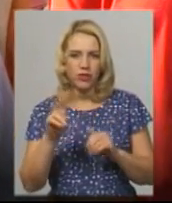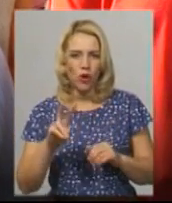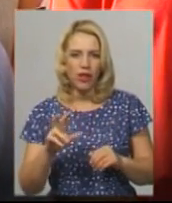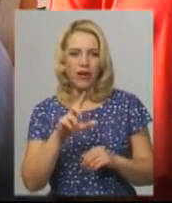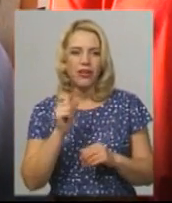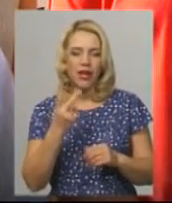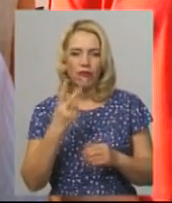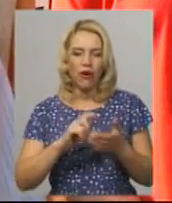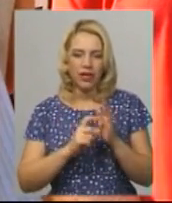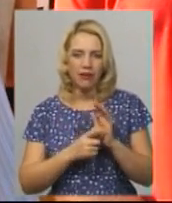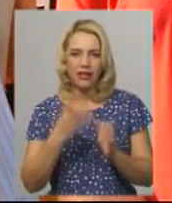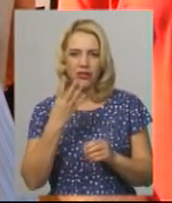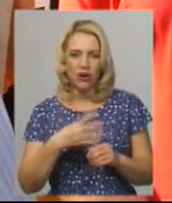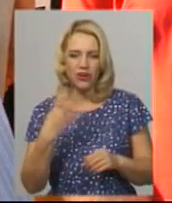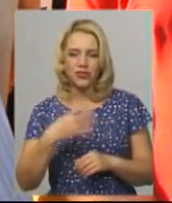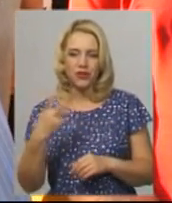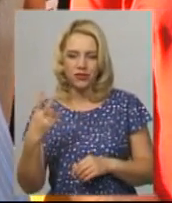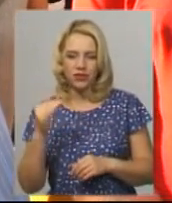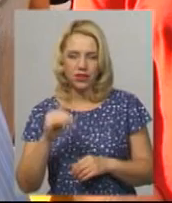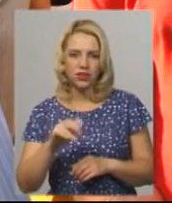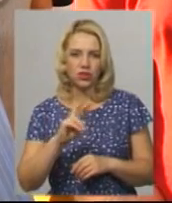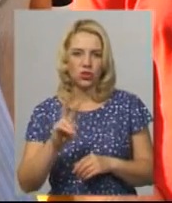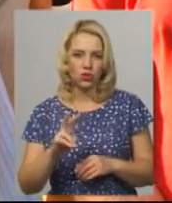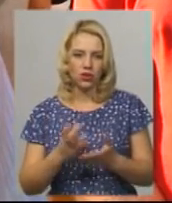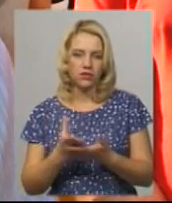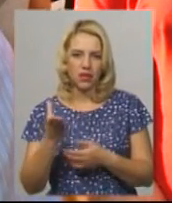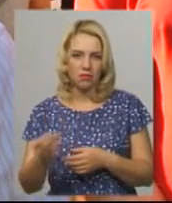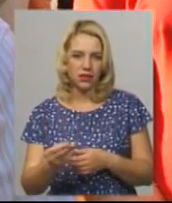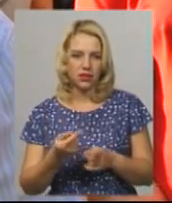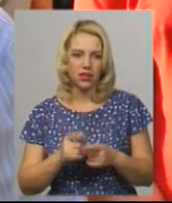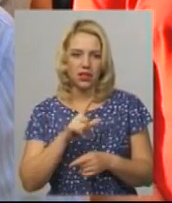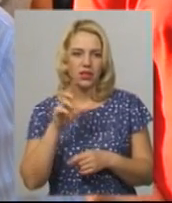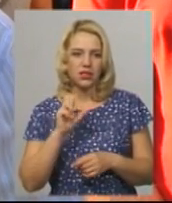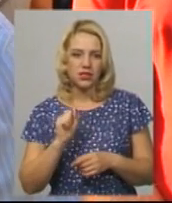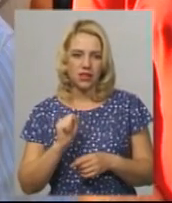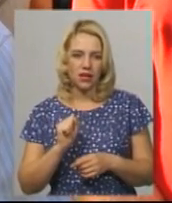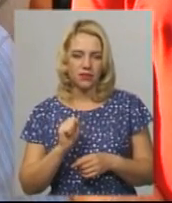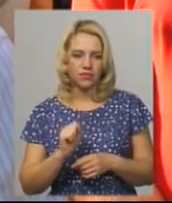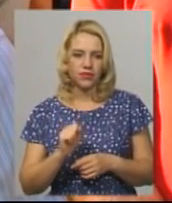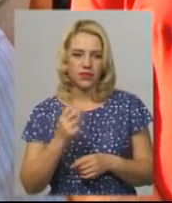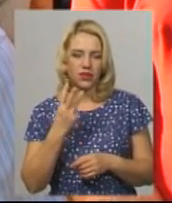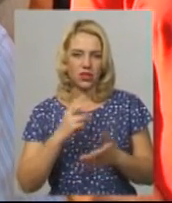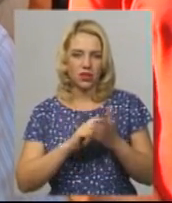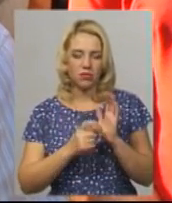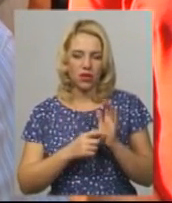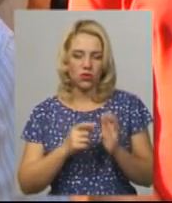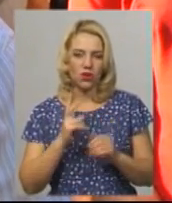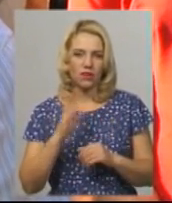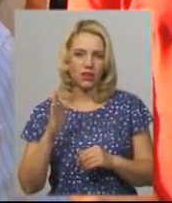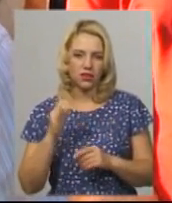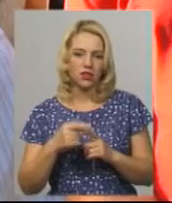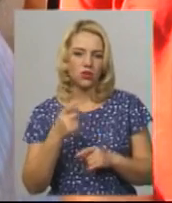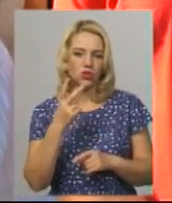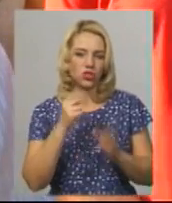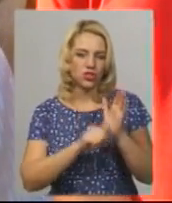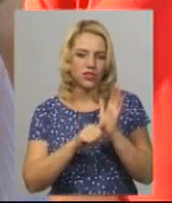за двокімнатну 42 тисячі доларів заплатили, за трикімнатну квартиру 60